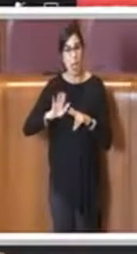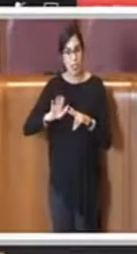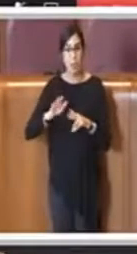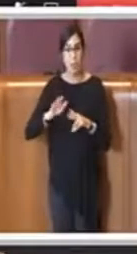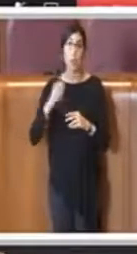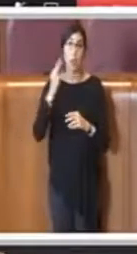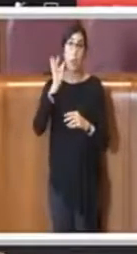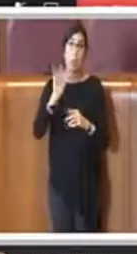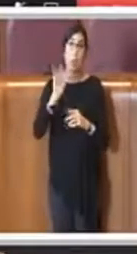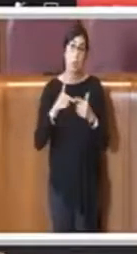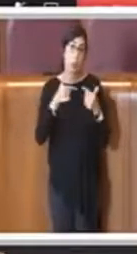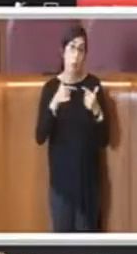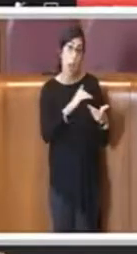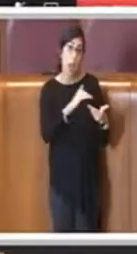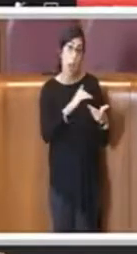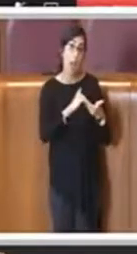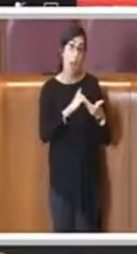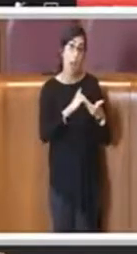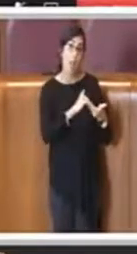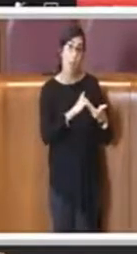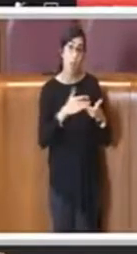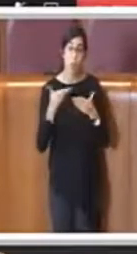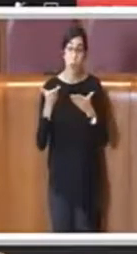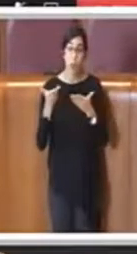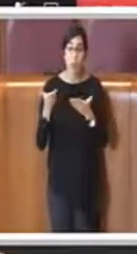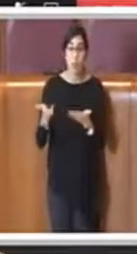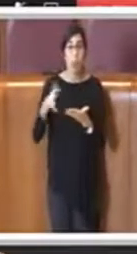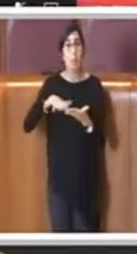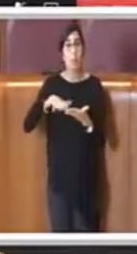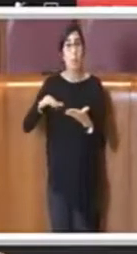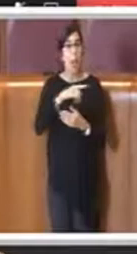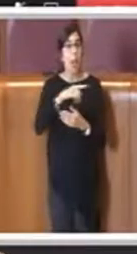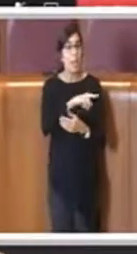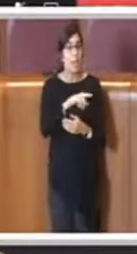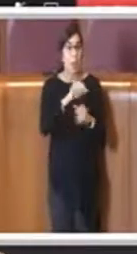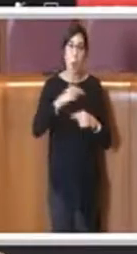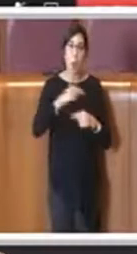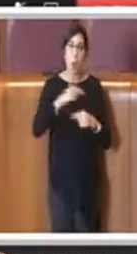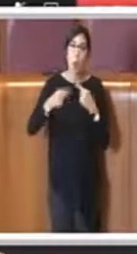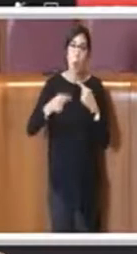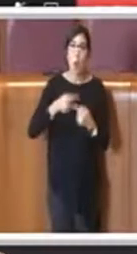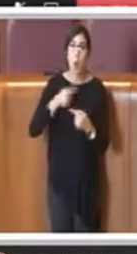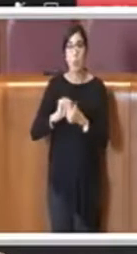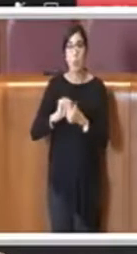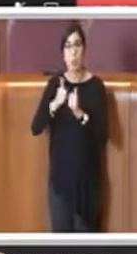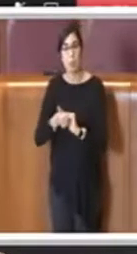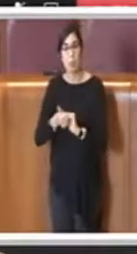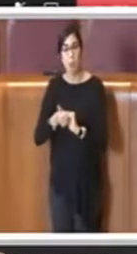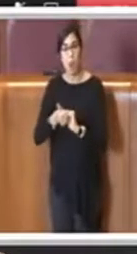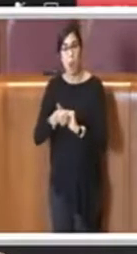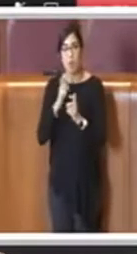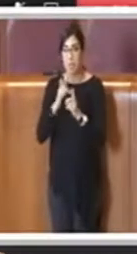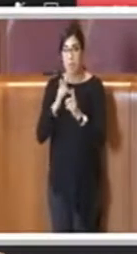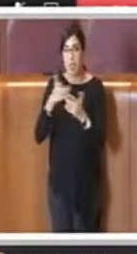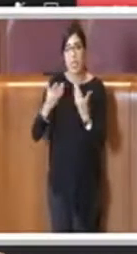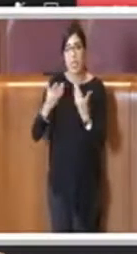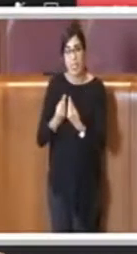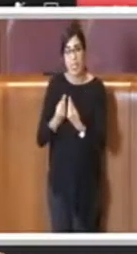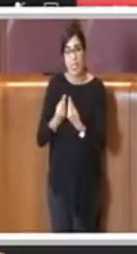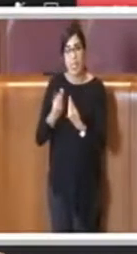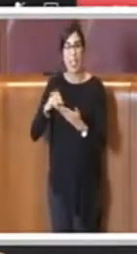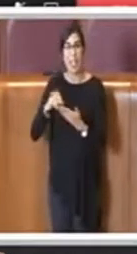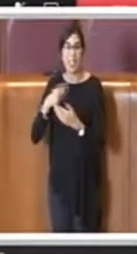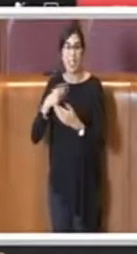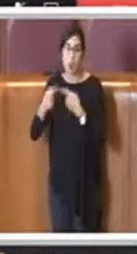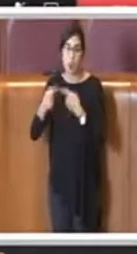dare alle associazioni comunque degli spazi dove poter mantenere quantomeno vivo il rapporto con i loro iscritti. Questo